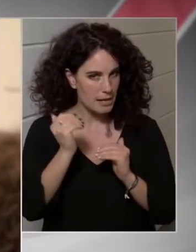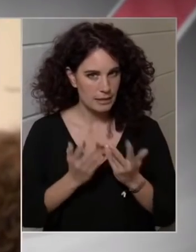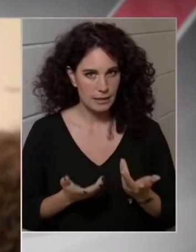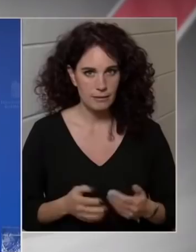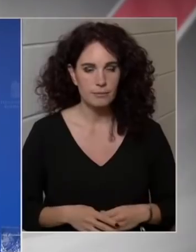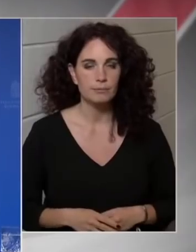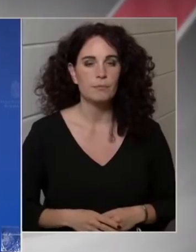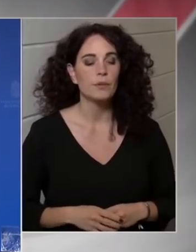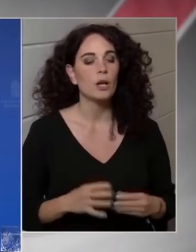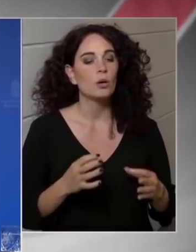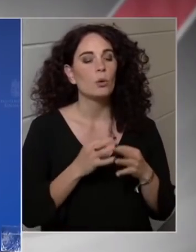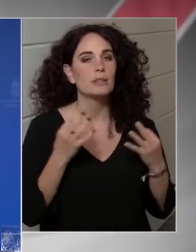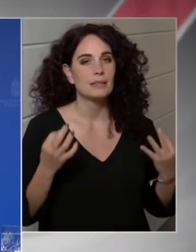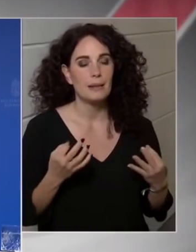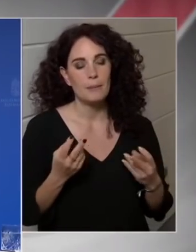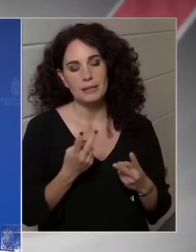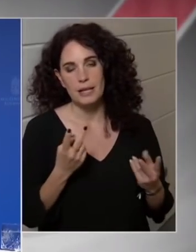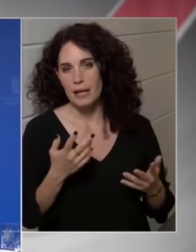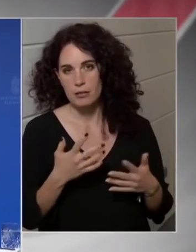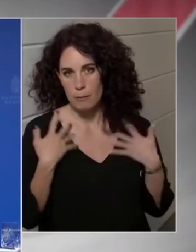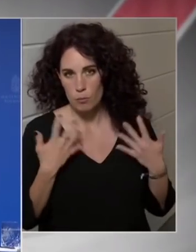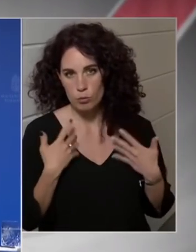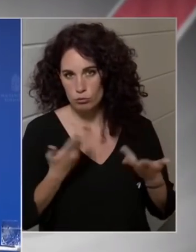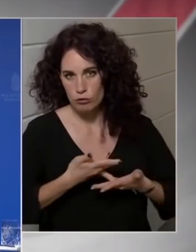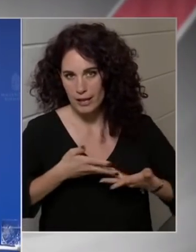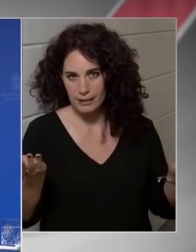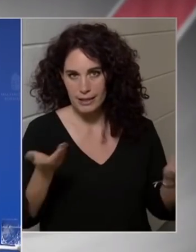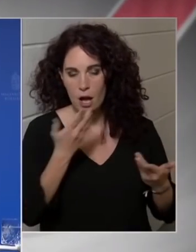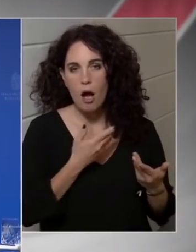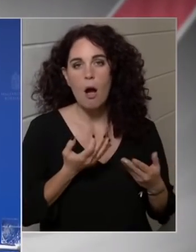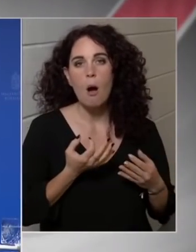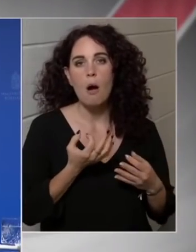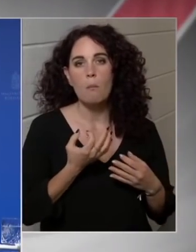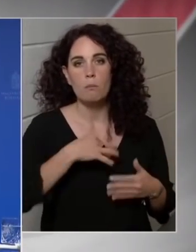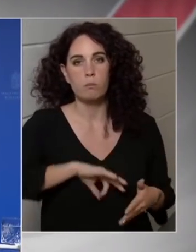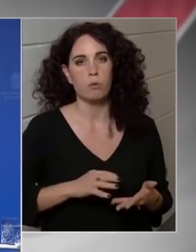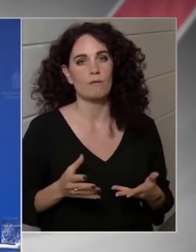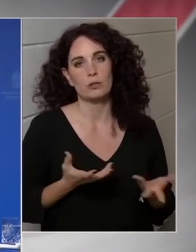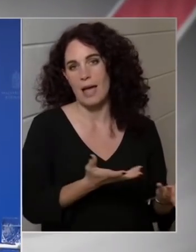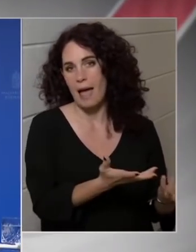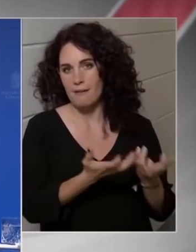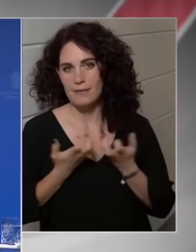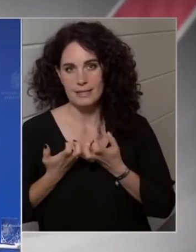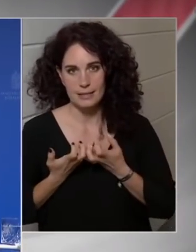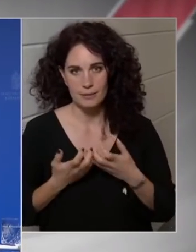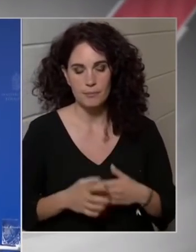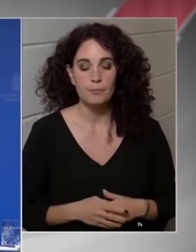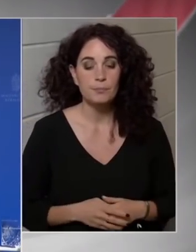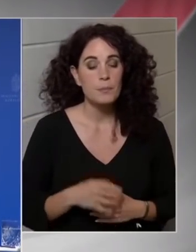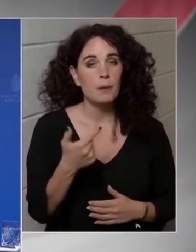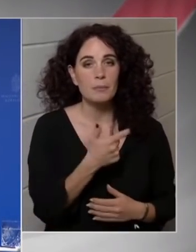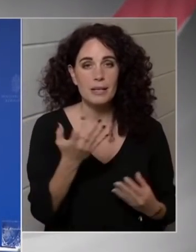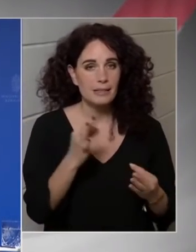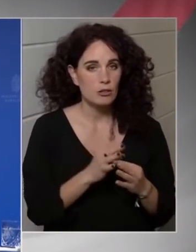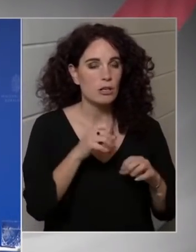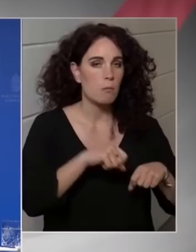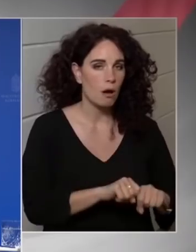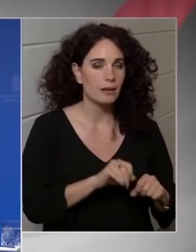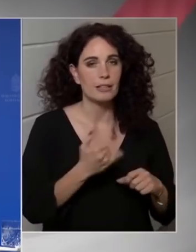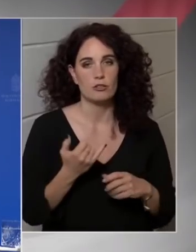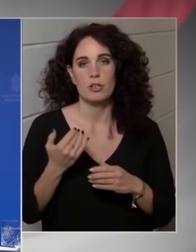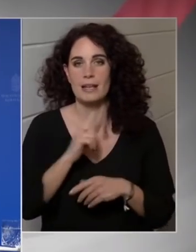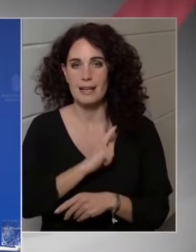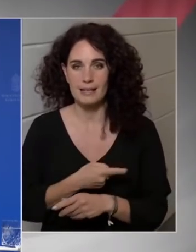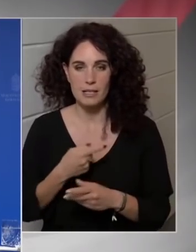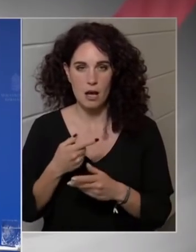Őszintén szóval senki nem örül, hogyha a profitját elveszik. De mind a két esetben, tehát a bankszektor esetén is, az